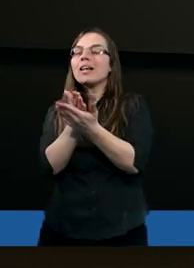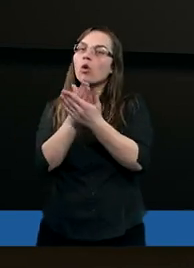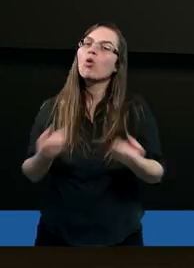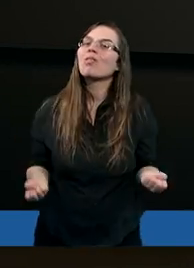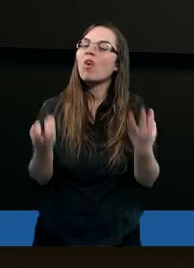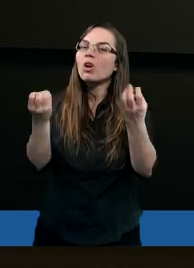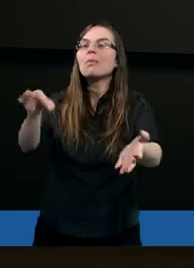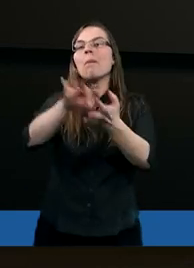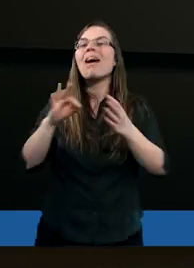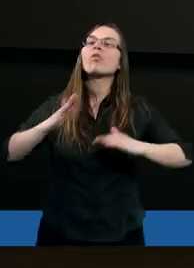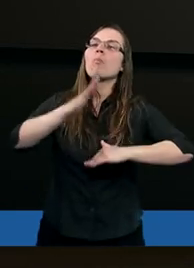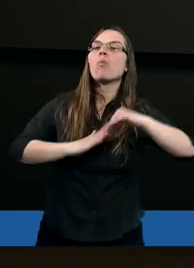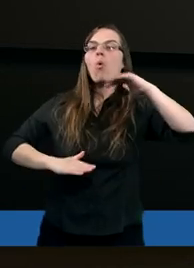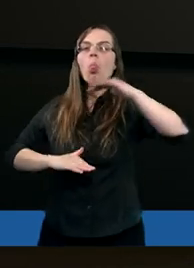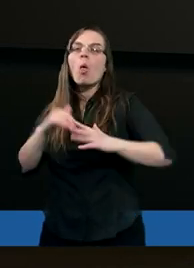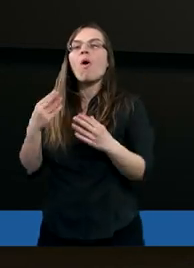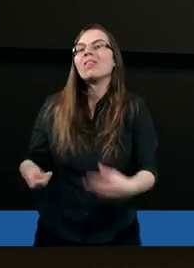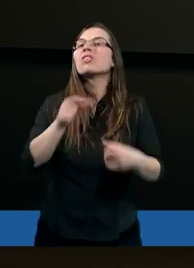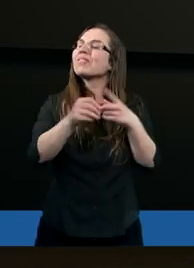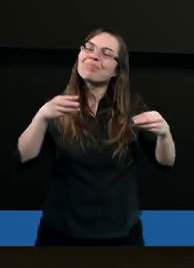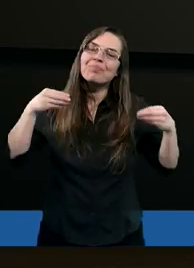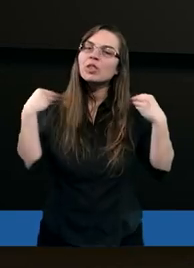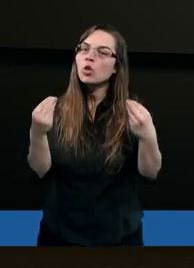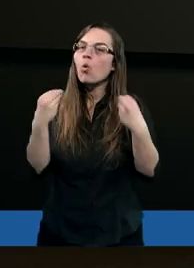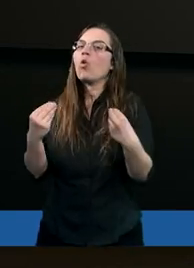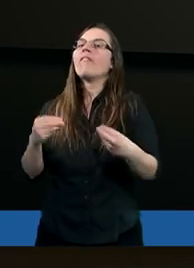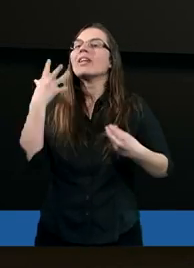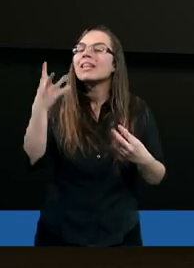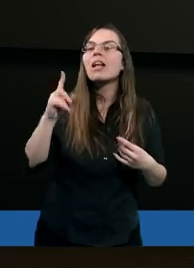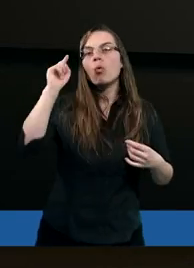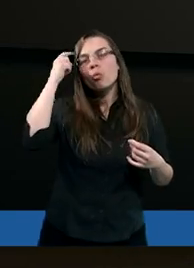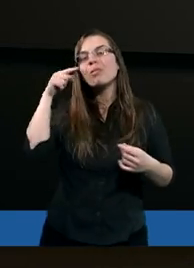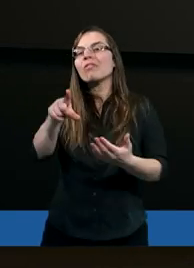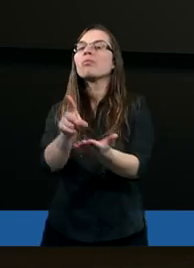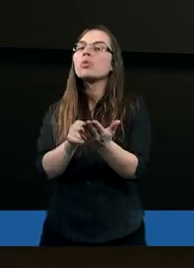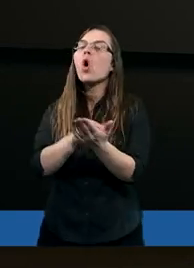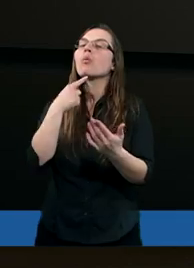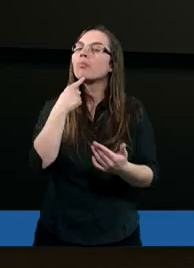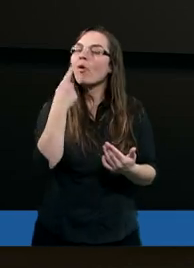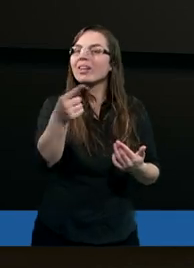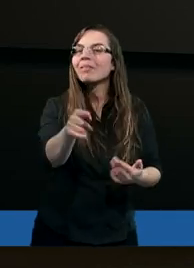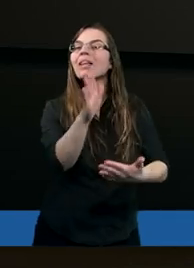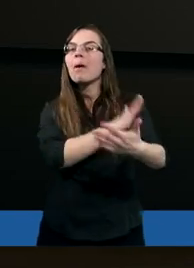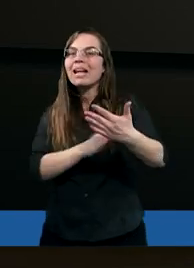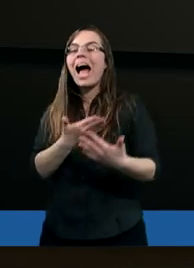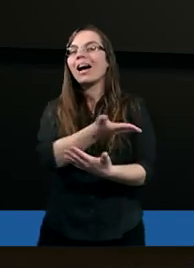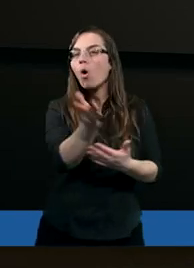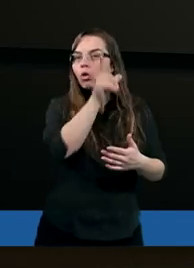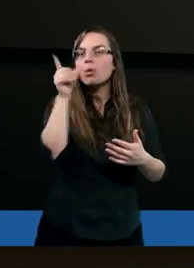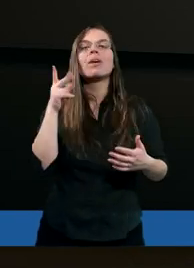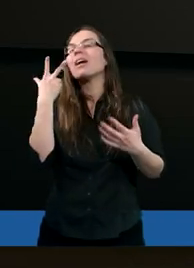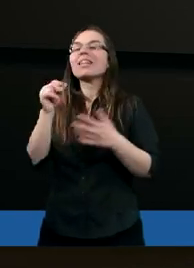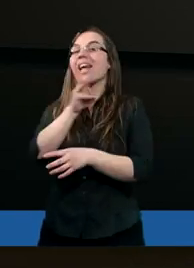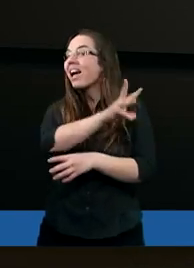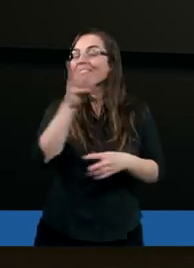tę budowlę. I to jest cudowne, co chce uzmysłowić Piotr tutaj tym narodom. Nie